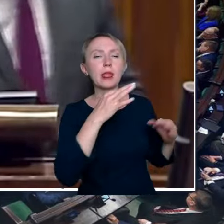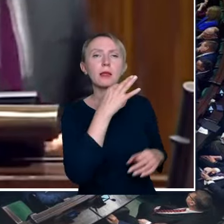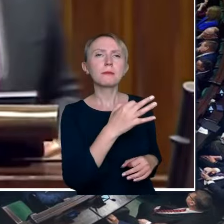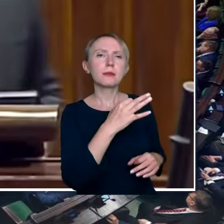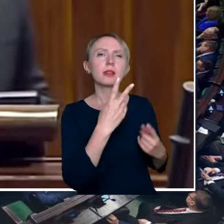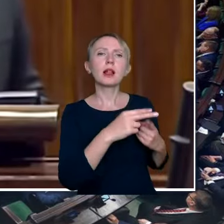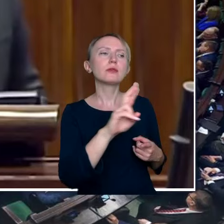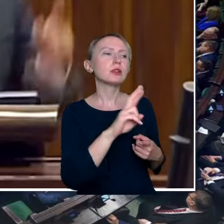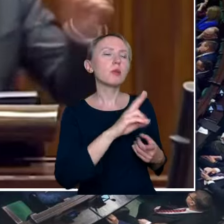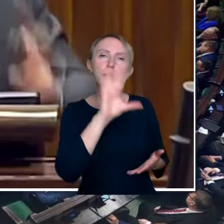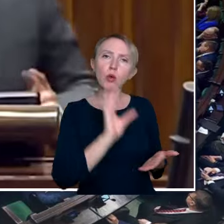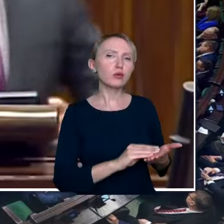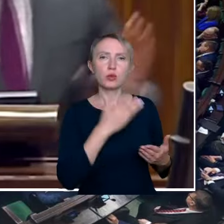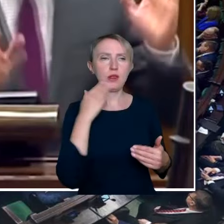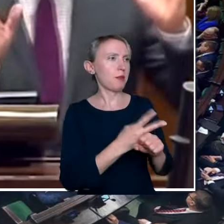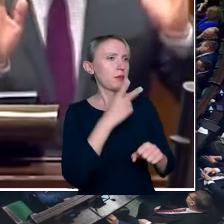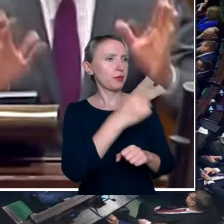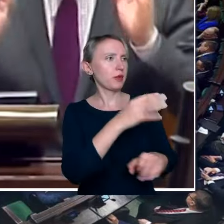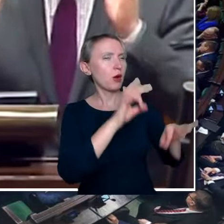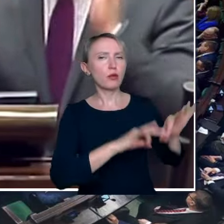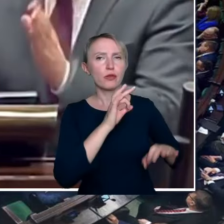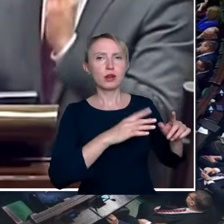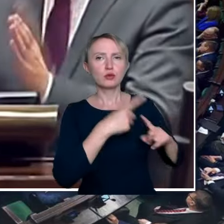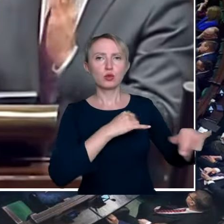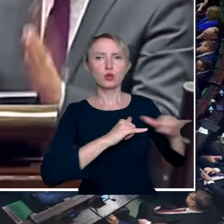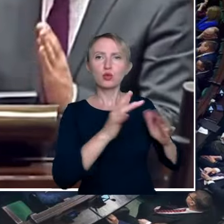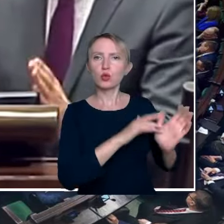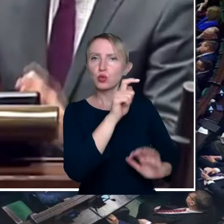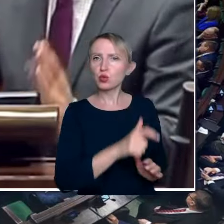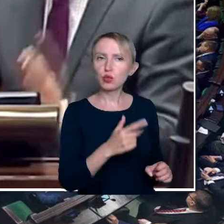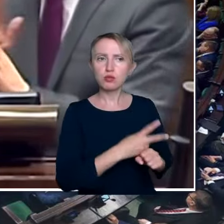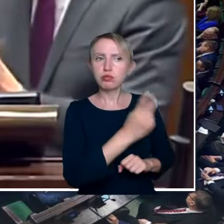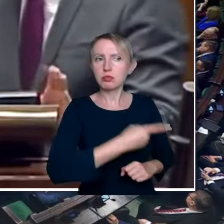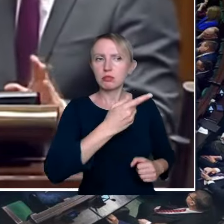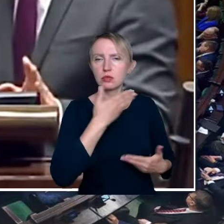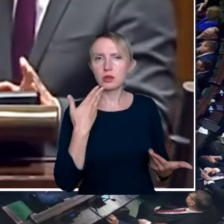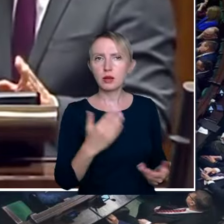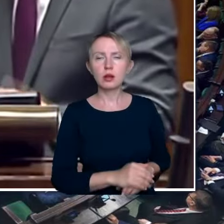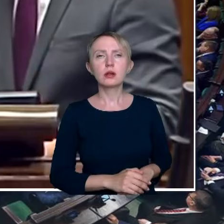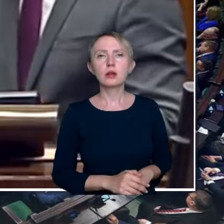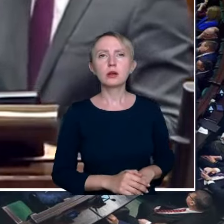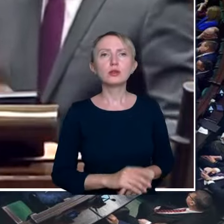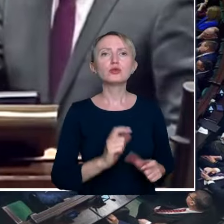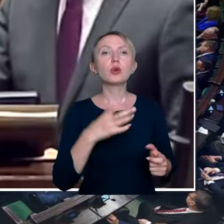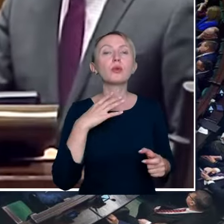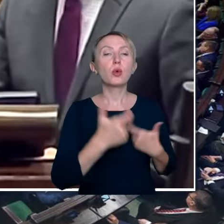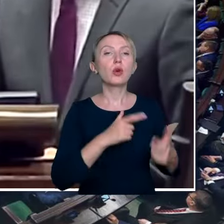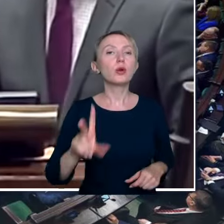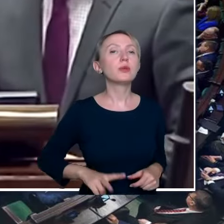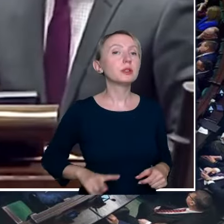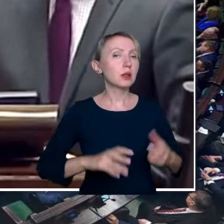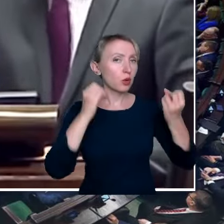Telewizja Republika po raz kolejny nie jest wpuszczana na konferencję członków rządu Donalda Tuska. Już za to, co robiło Ministerstwo Kultury,